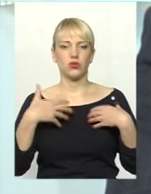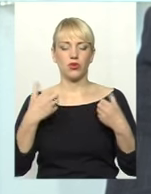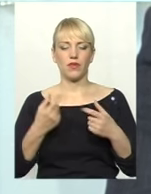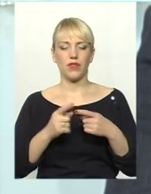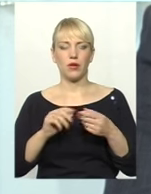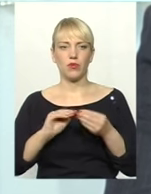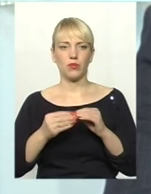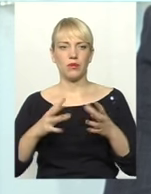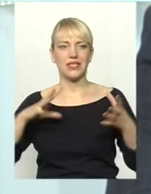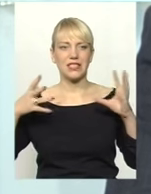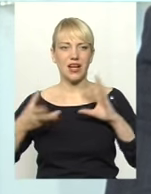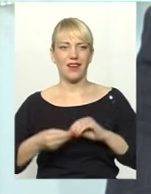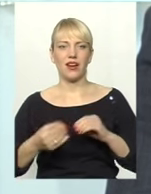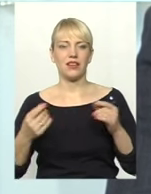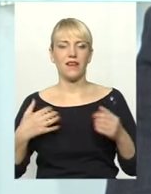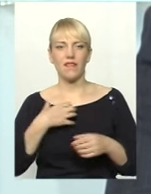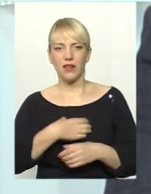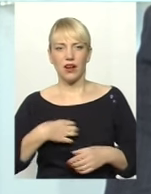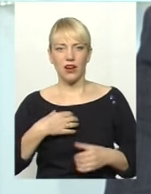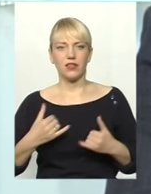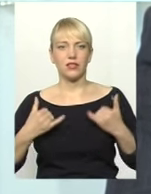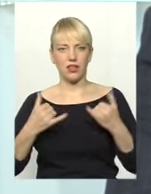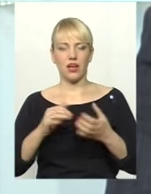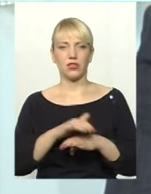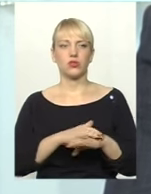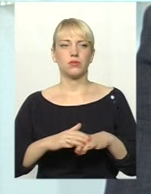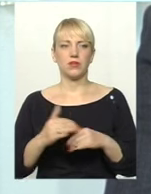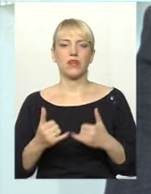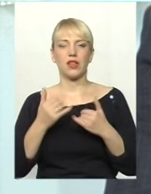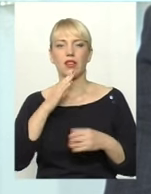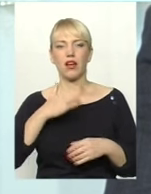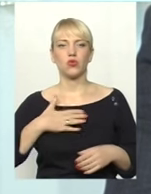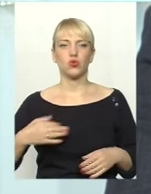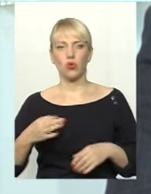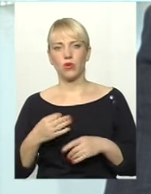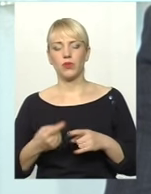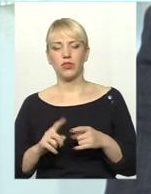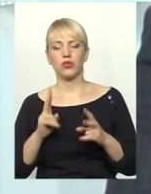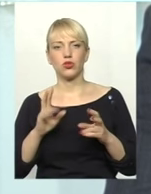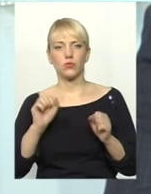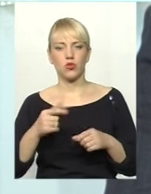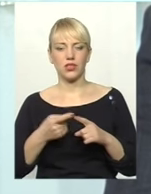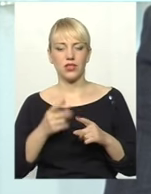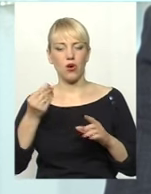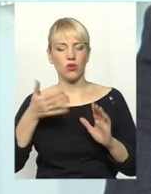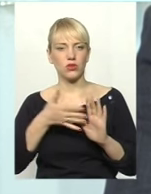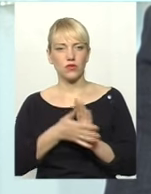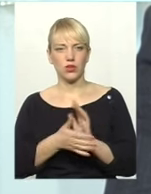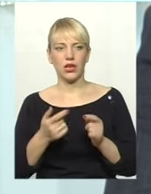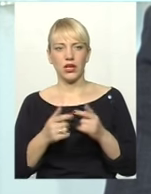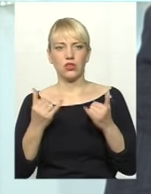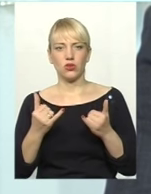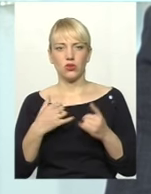нагальні сьогодні для суспільства і для нашої області. І ще інше, ті, хто зможе це освоїти. Тому що сьогодні, ви